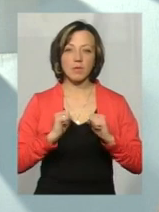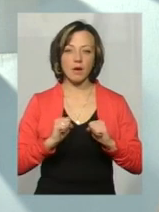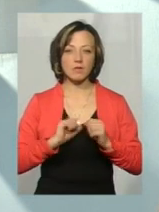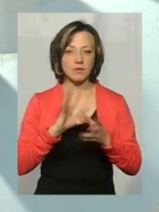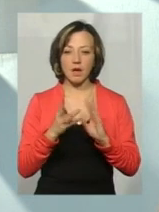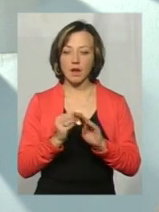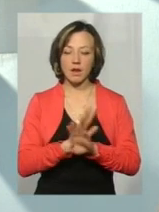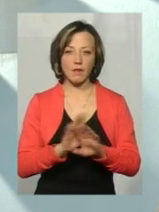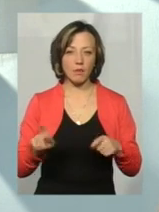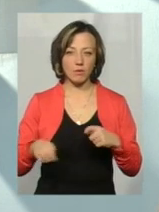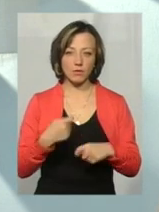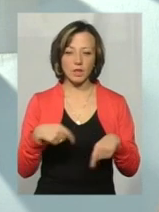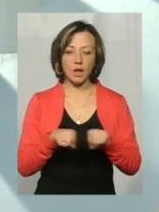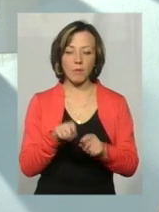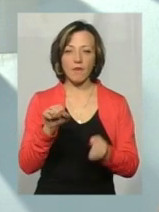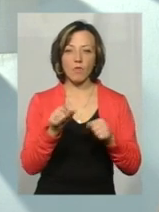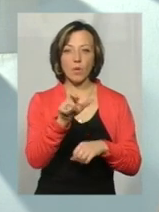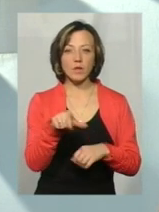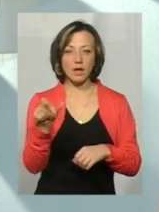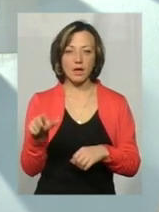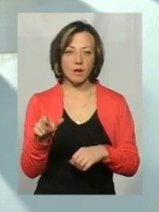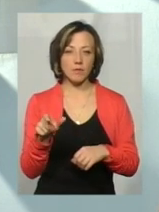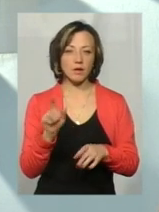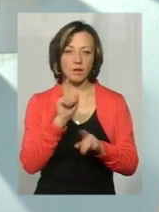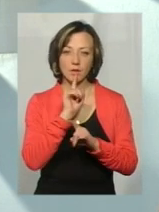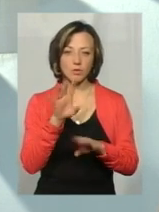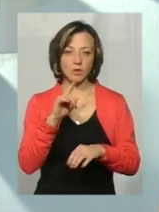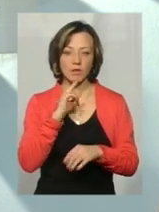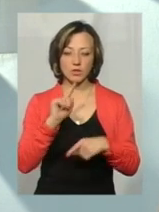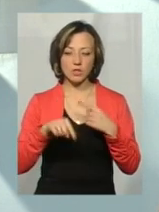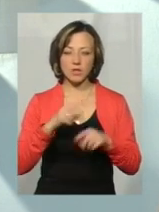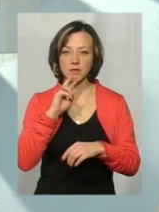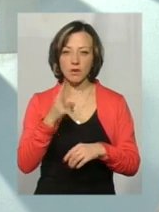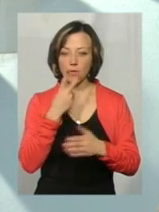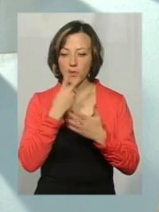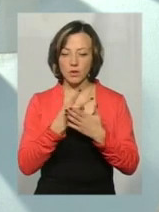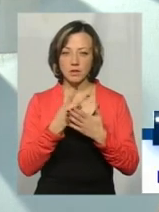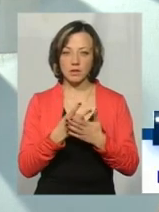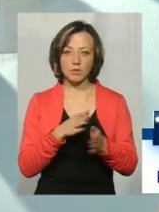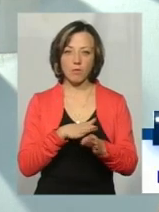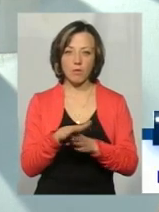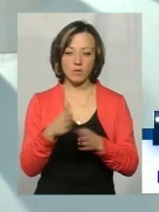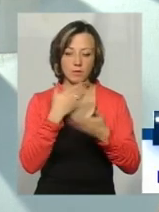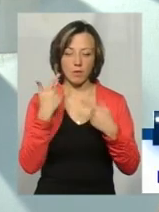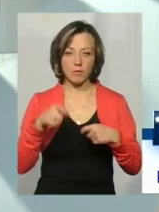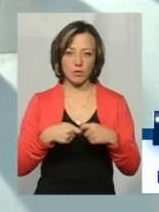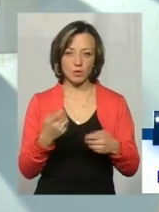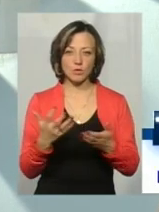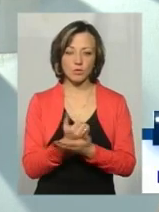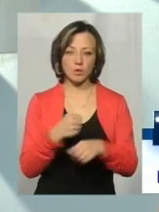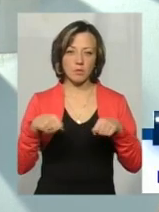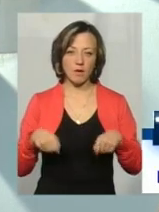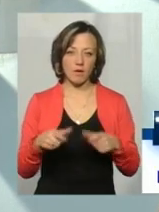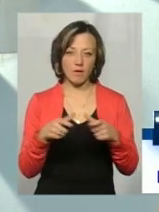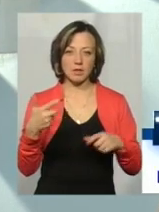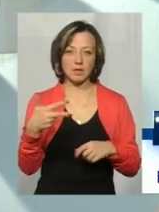взагалі не порушувати. Тому таким водіям, в принципі, не буде важко через два роки показати повністю відсутність правопорушень і здобути свої вже права на